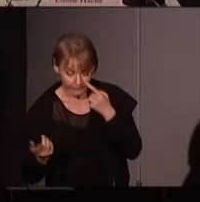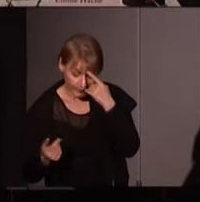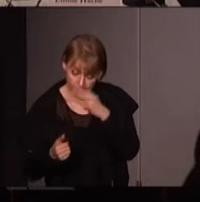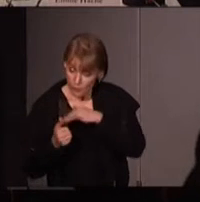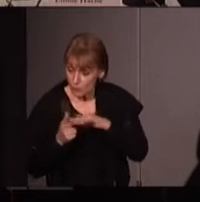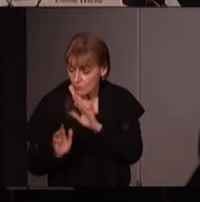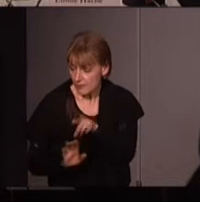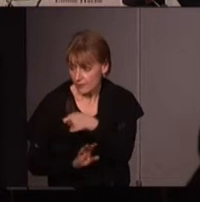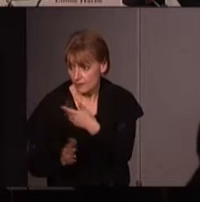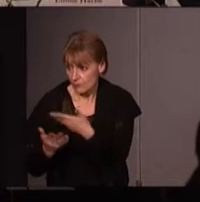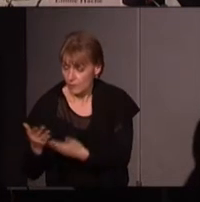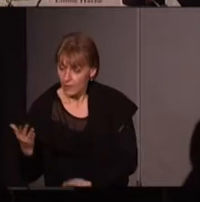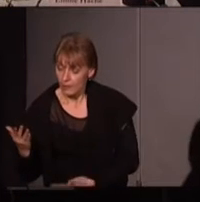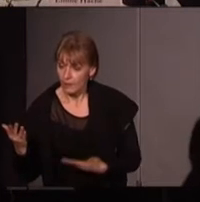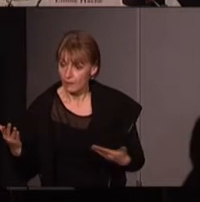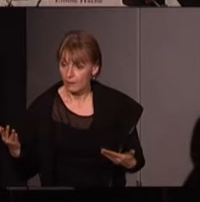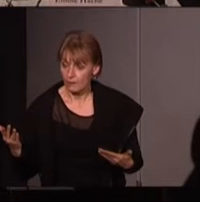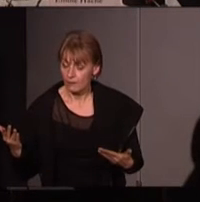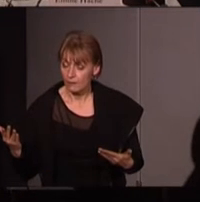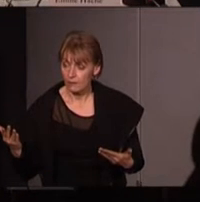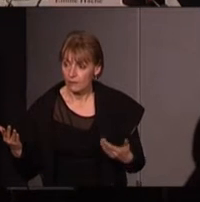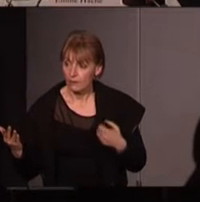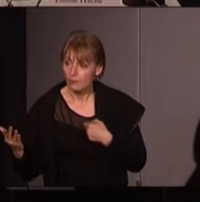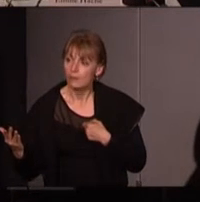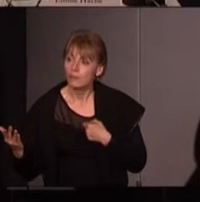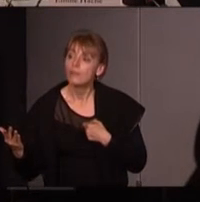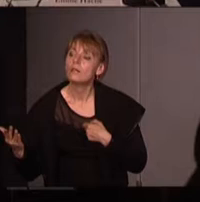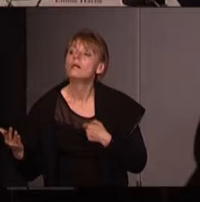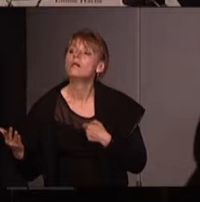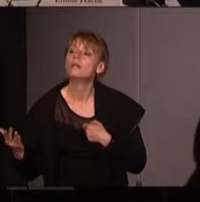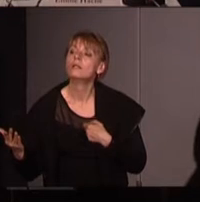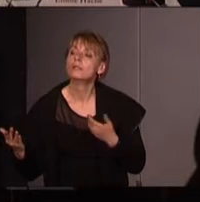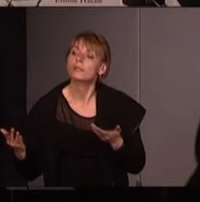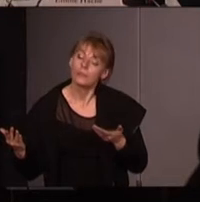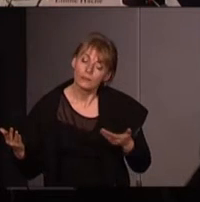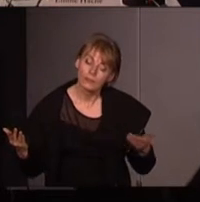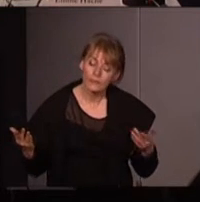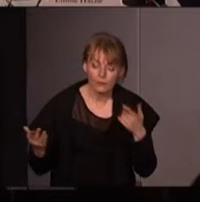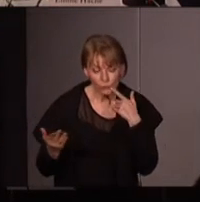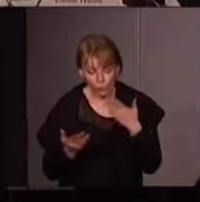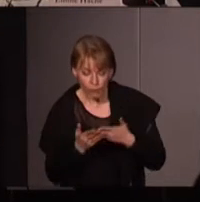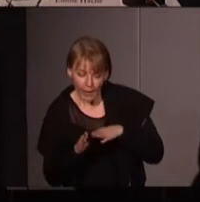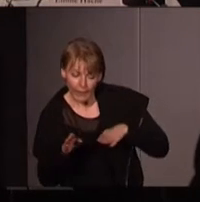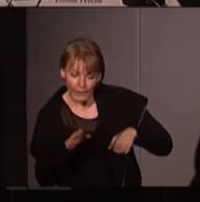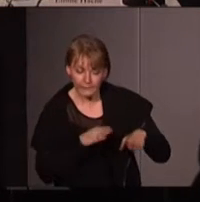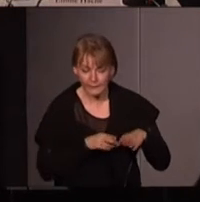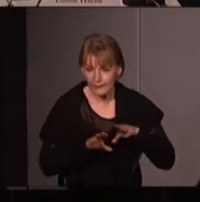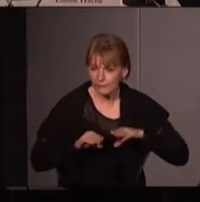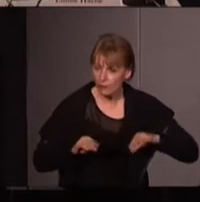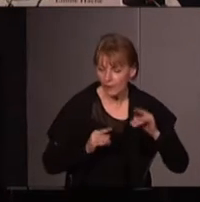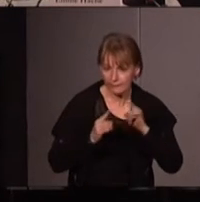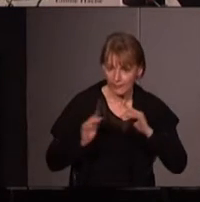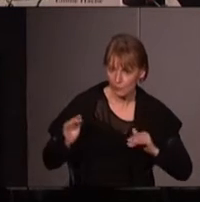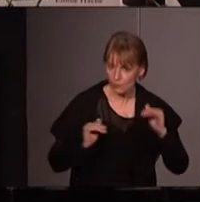sociales traditionnelles du point de vue de la de la mise en oeuvre d'alternatives concrètes comme réponse aux dominations